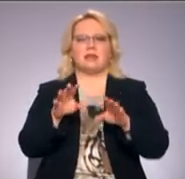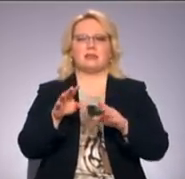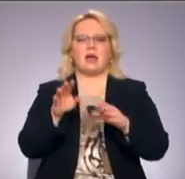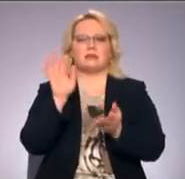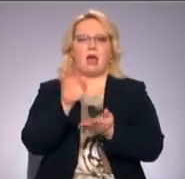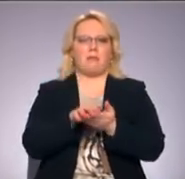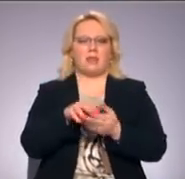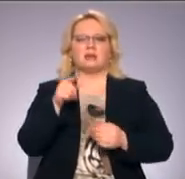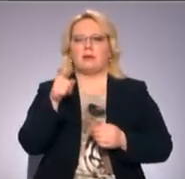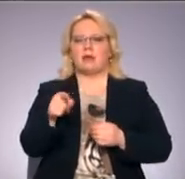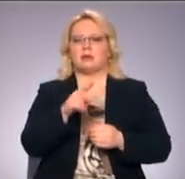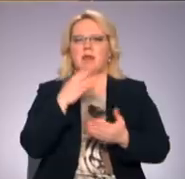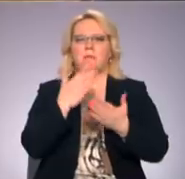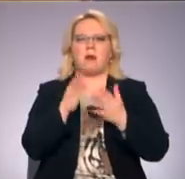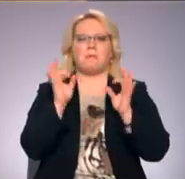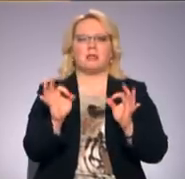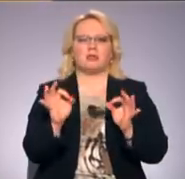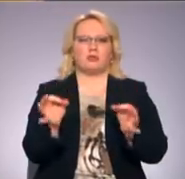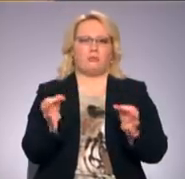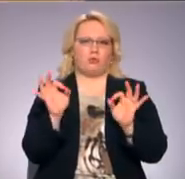bet tas jau neparādīs patieso būtību.